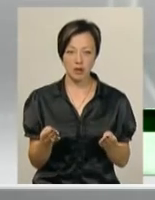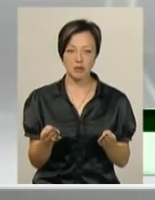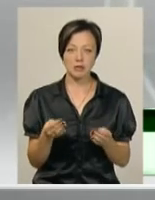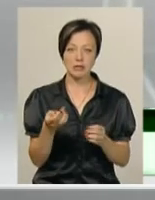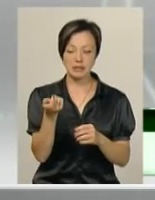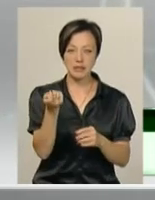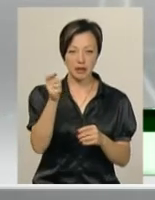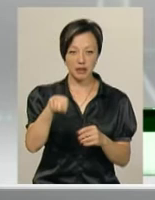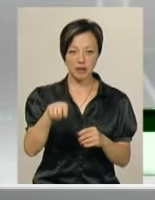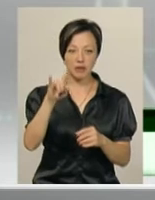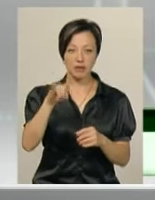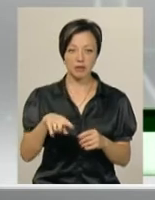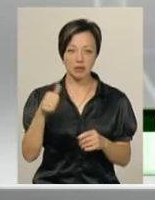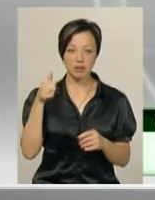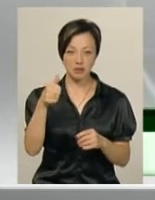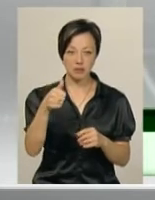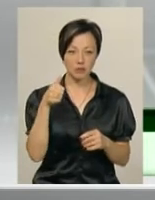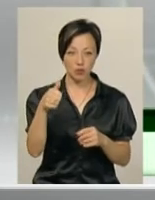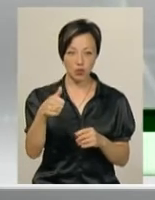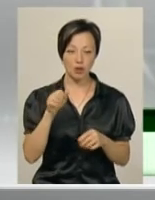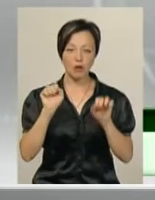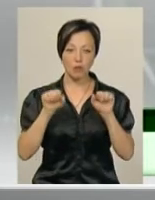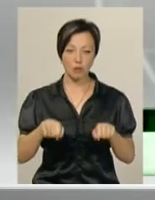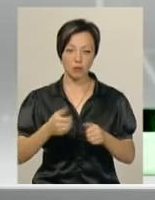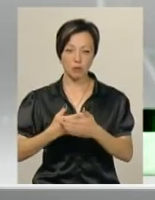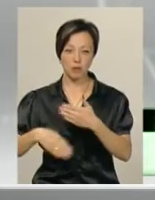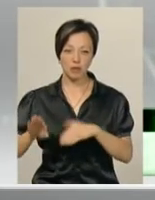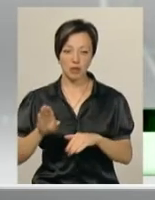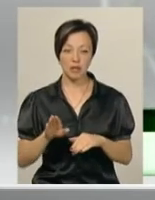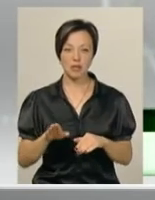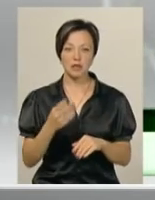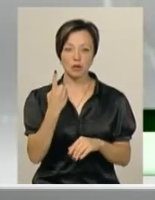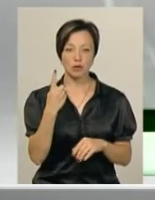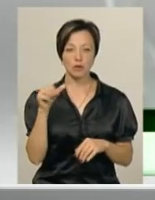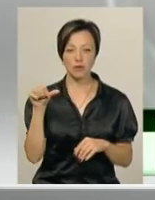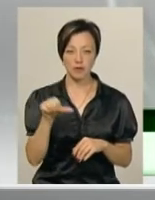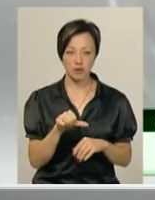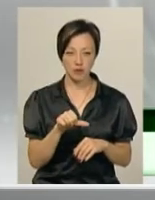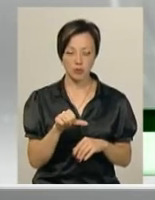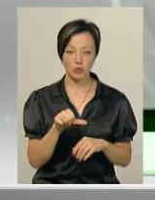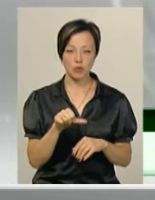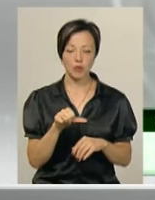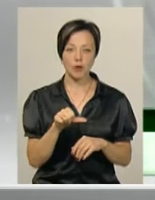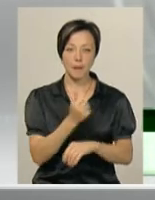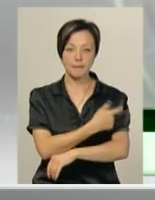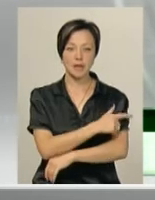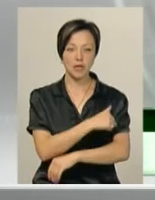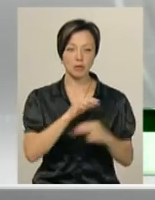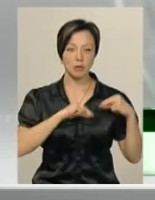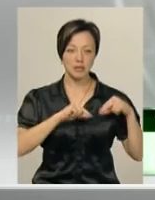віконце, нажимає на дзвінок і може піти. Буквально до хвилини часу медичні